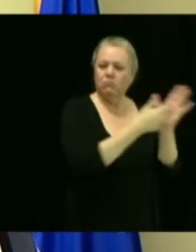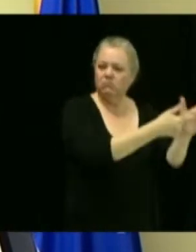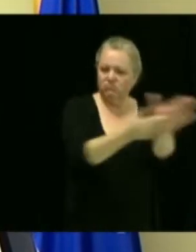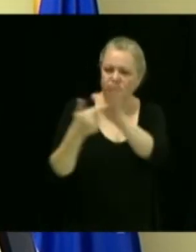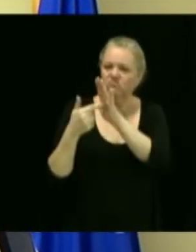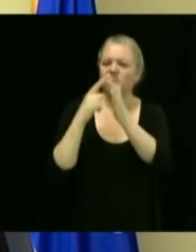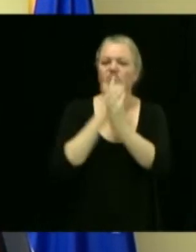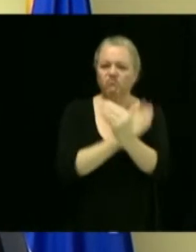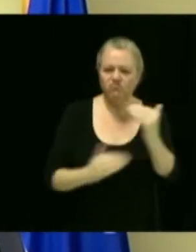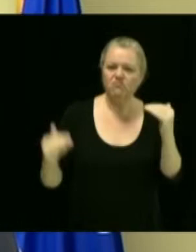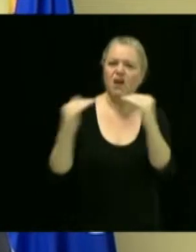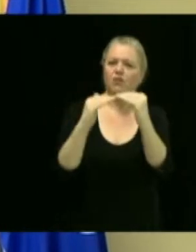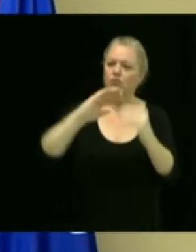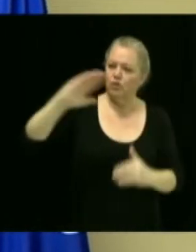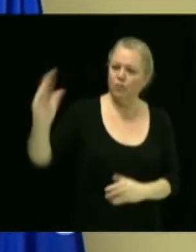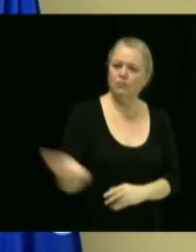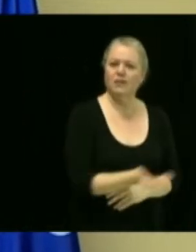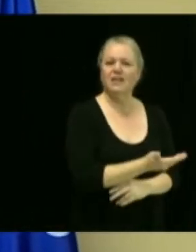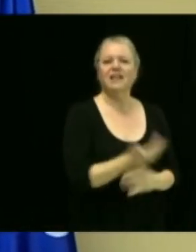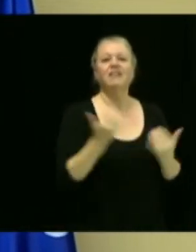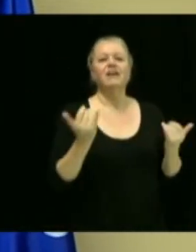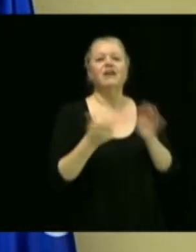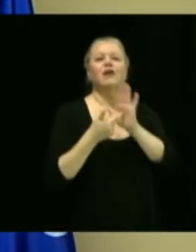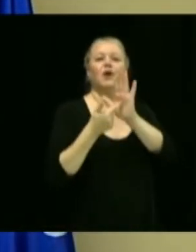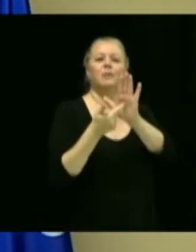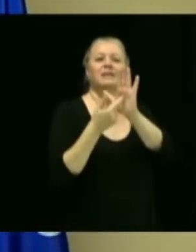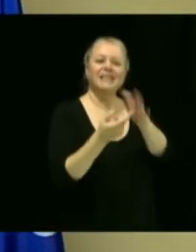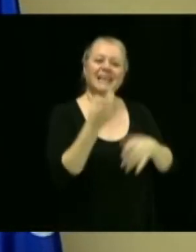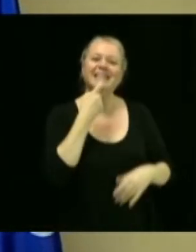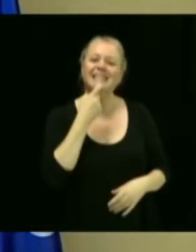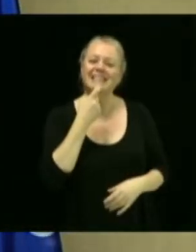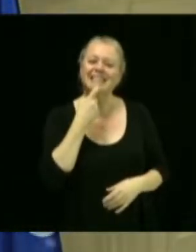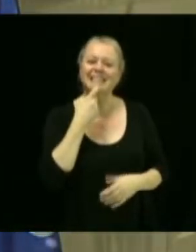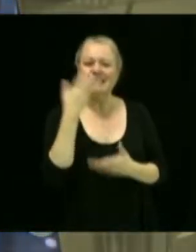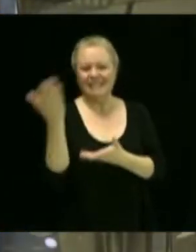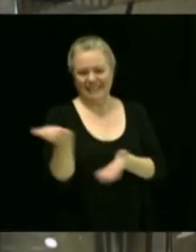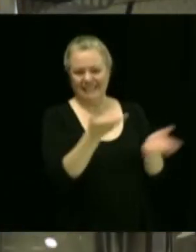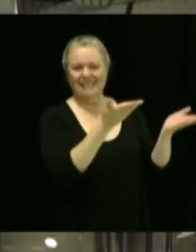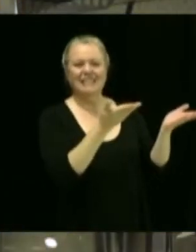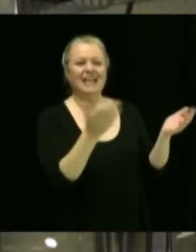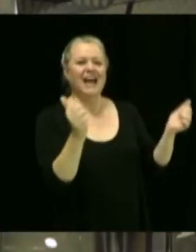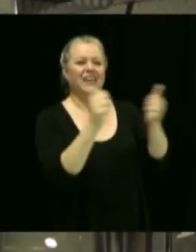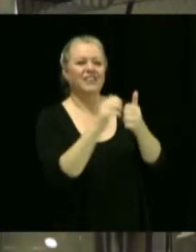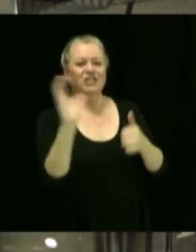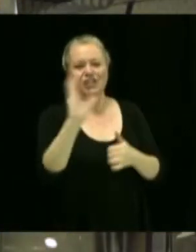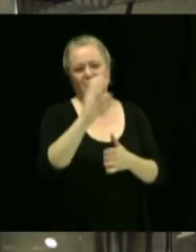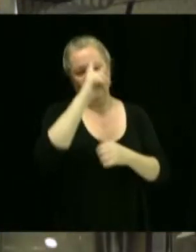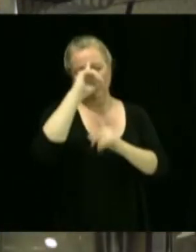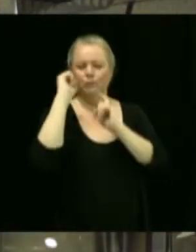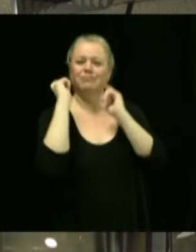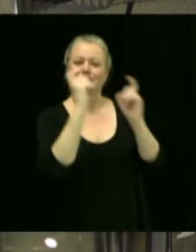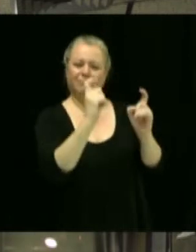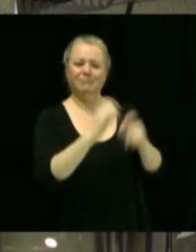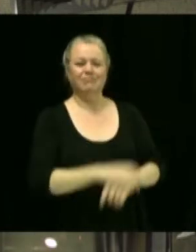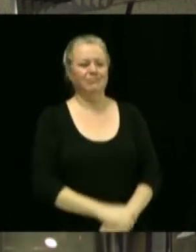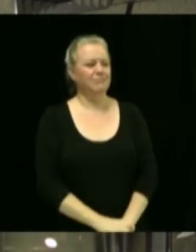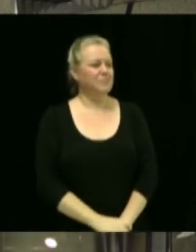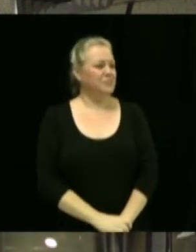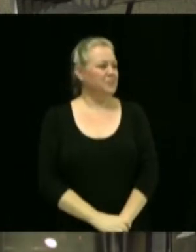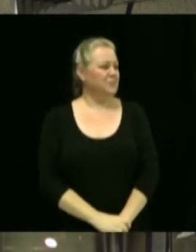On les remercie et j'invite donc le représentant de Maxi à venir auprès de ma collègue Chantal pour recevoir son prix d'excellence.